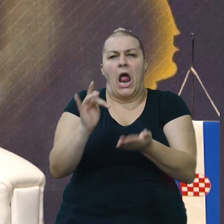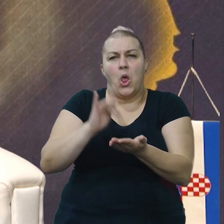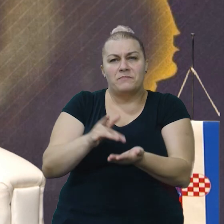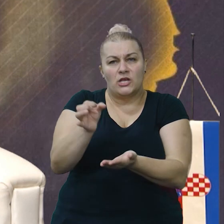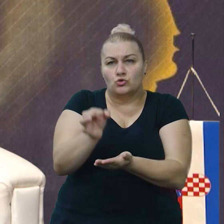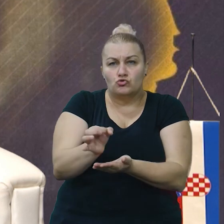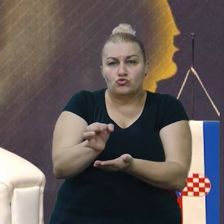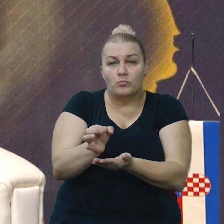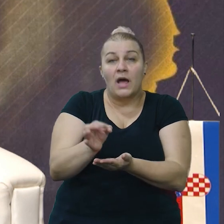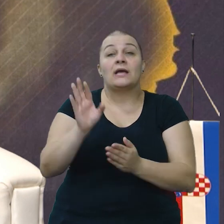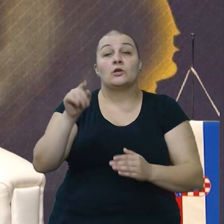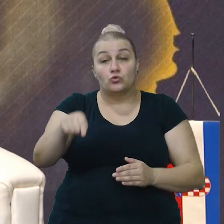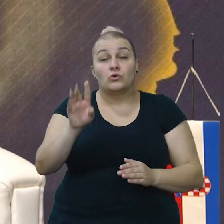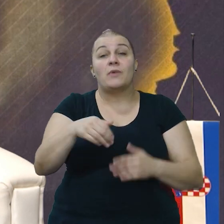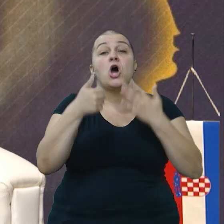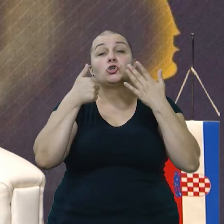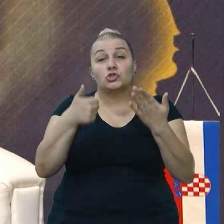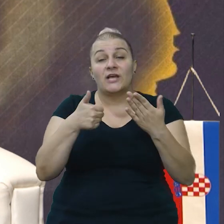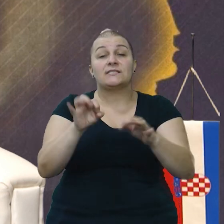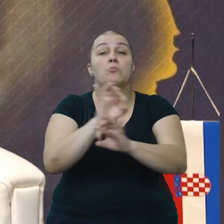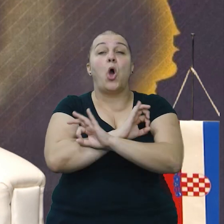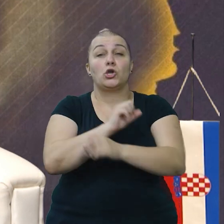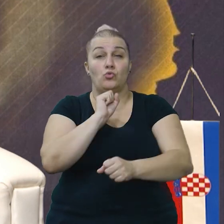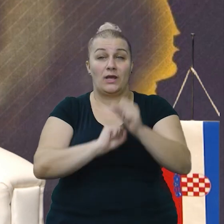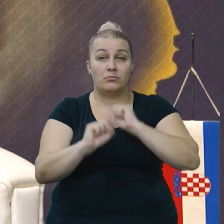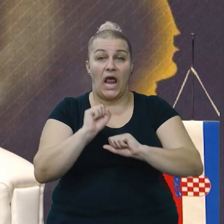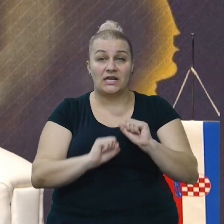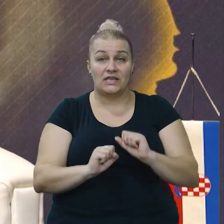župi ima šest poginulih brantelj.